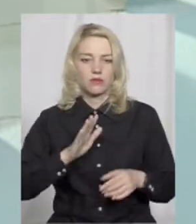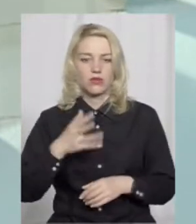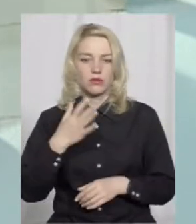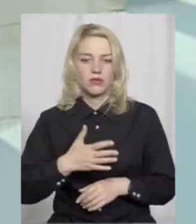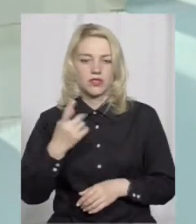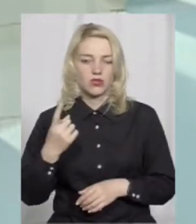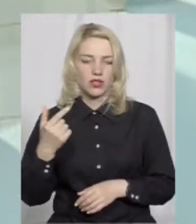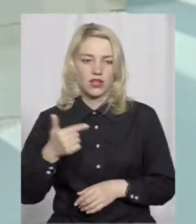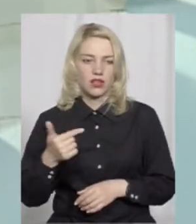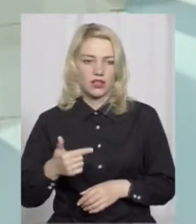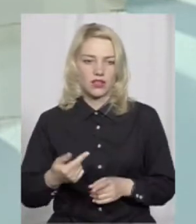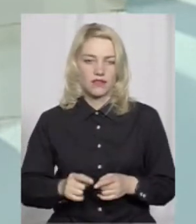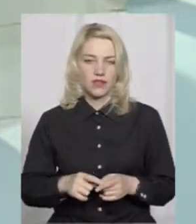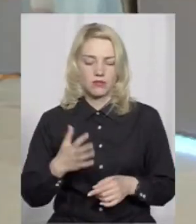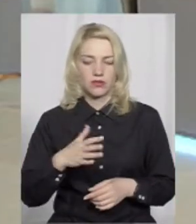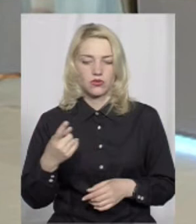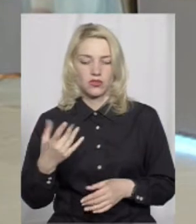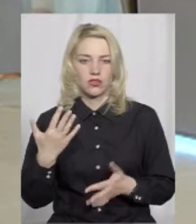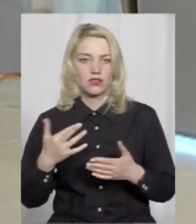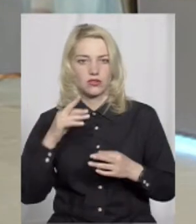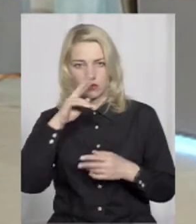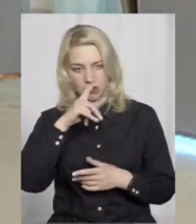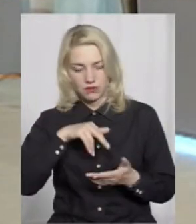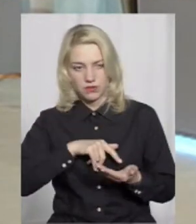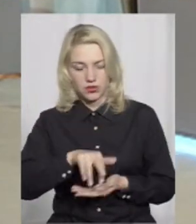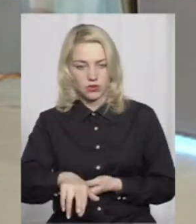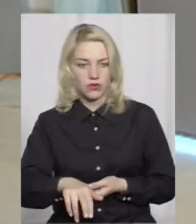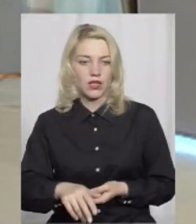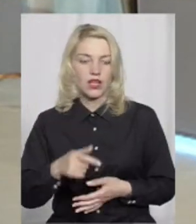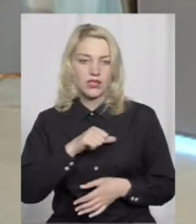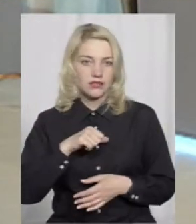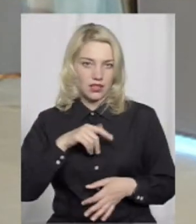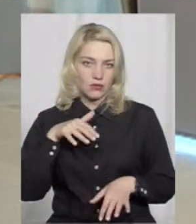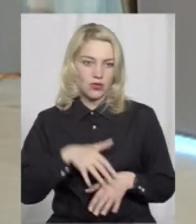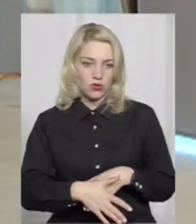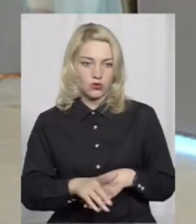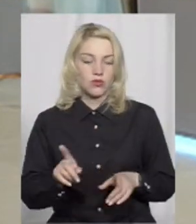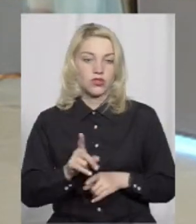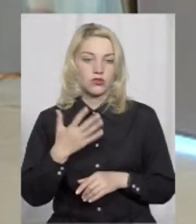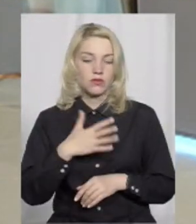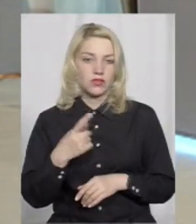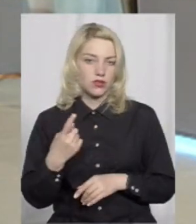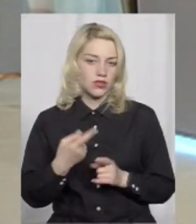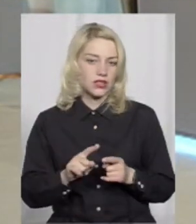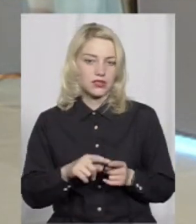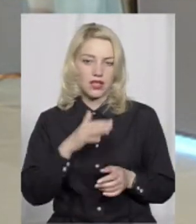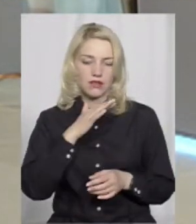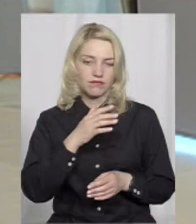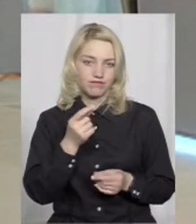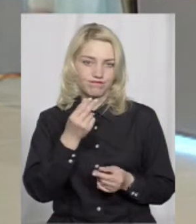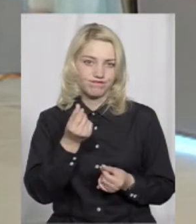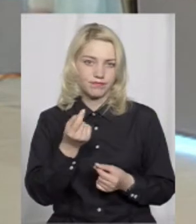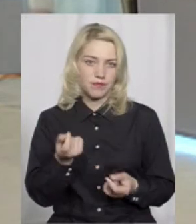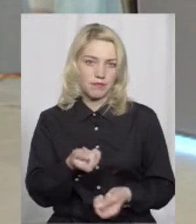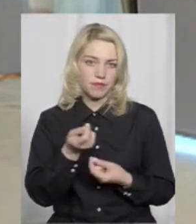Це для пішохода 51 гривня, якщо він приведе дорогу? Так. Тобто, самі розумієте, що зараз це невеликі гроші, це